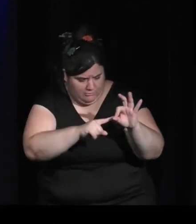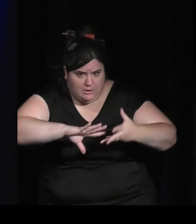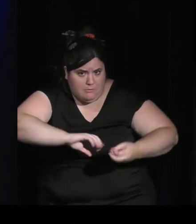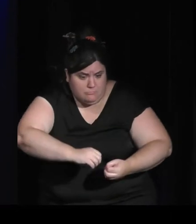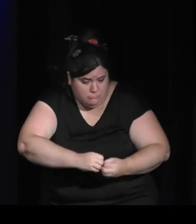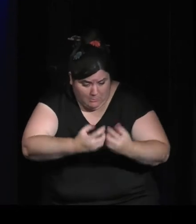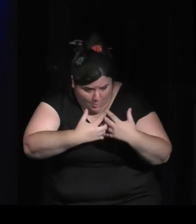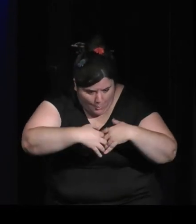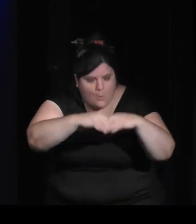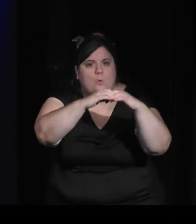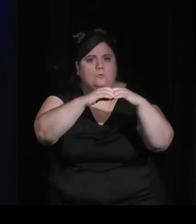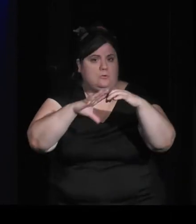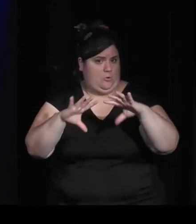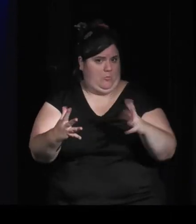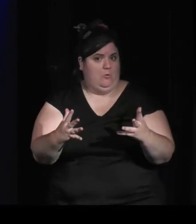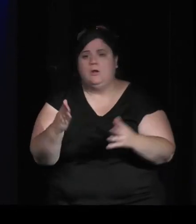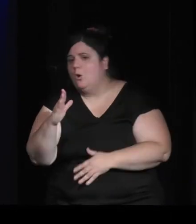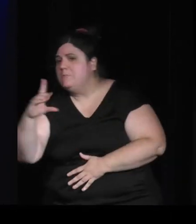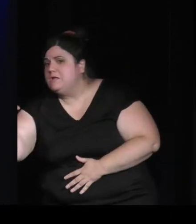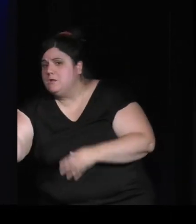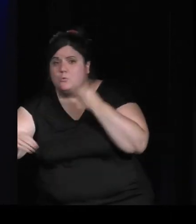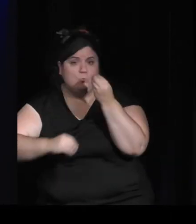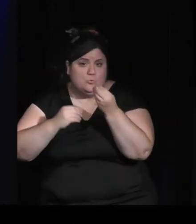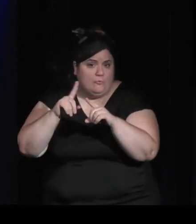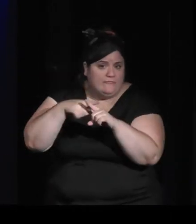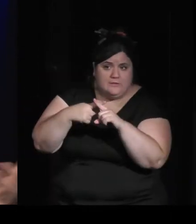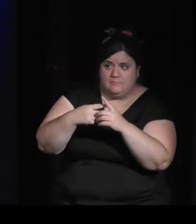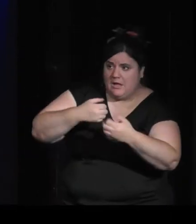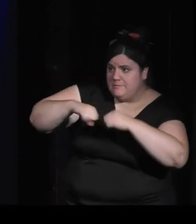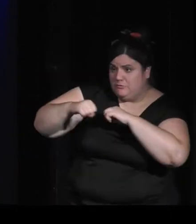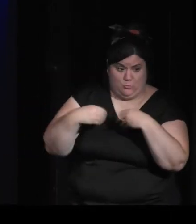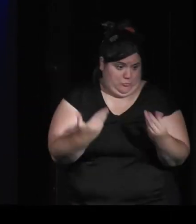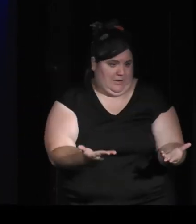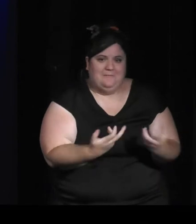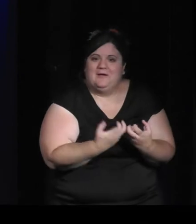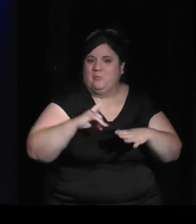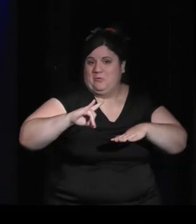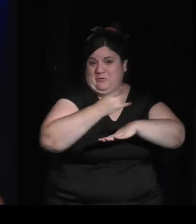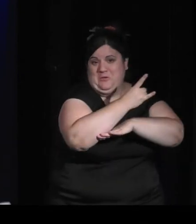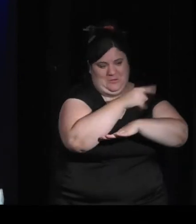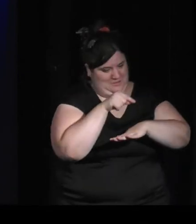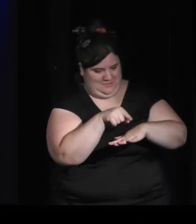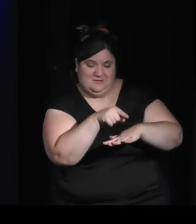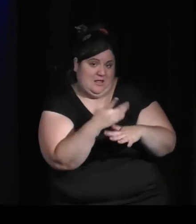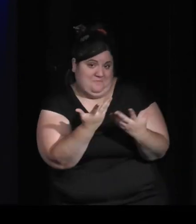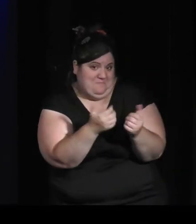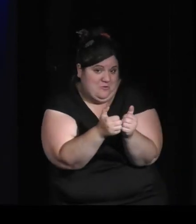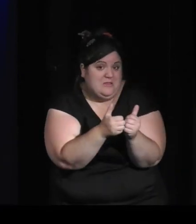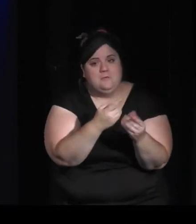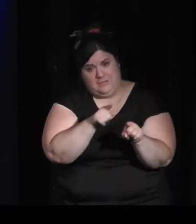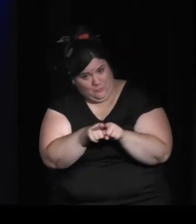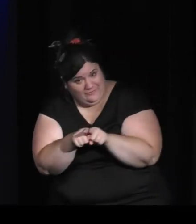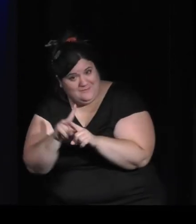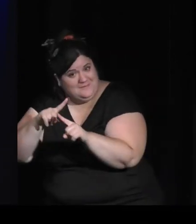de l'animation. Et pour le coup, pour Dordogne, c'est devenu un jeu vidéo, pardon. Mais ça sera aussi un peu une BD et aussi un court-métrage, parce que c'est un projet Transmedia.